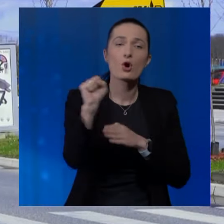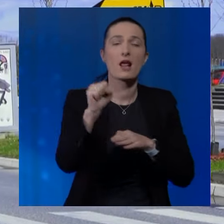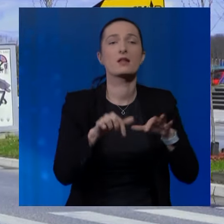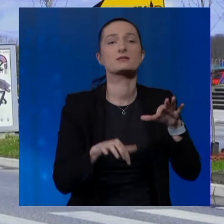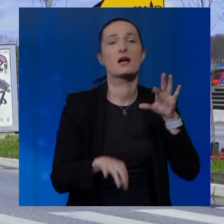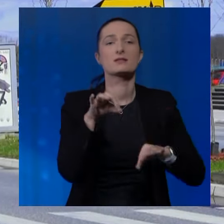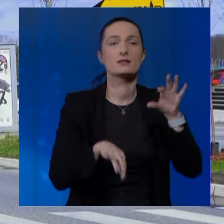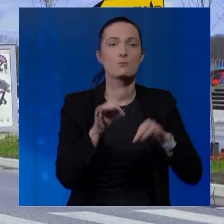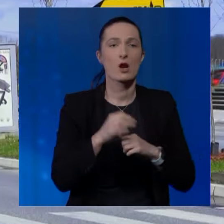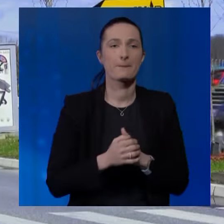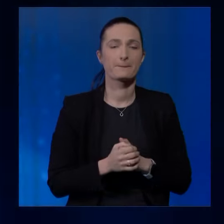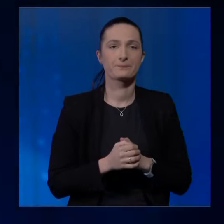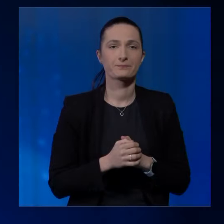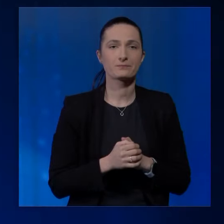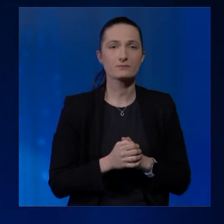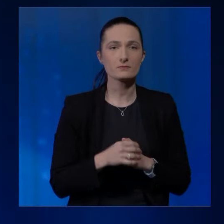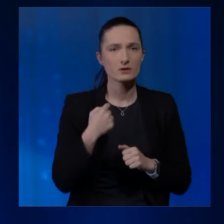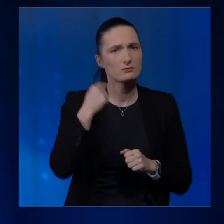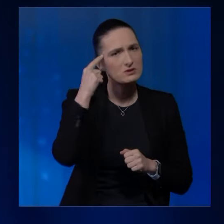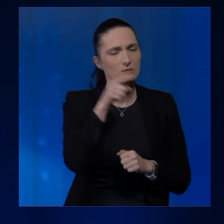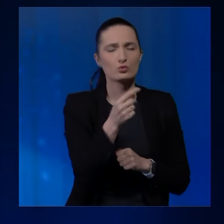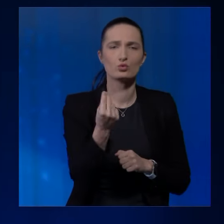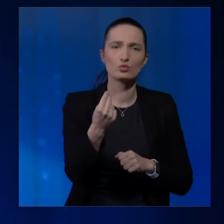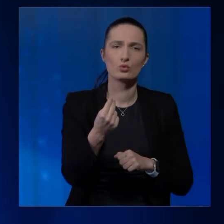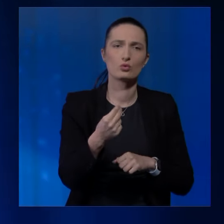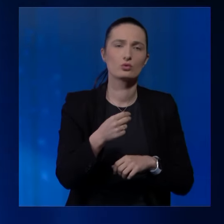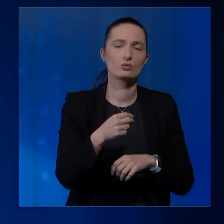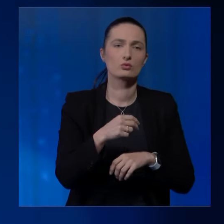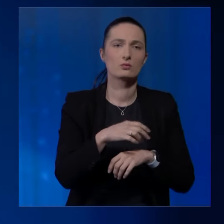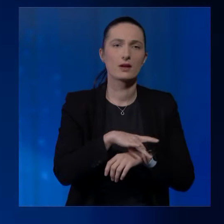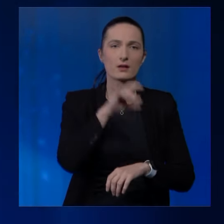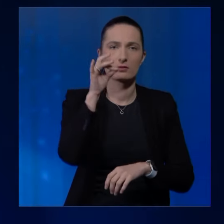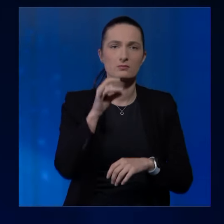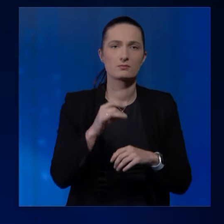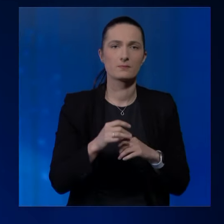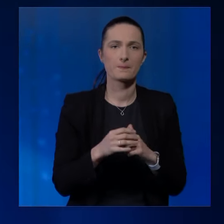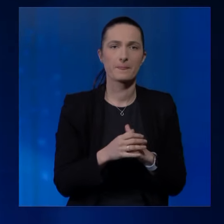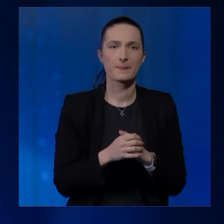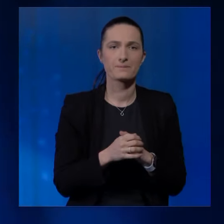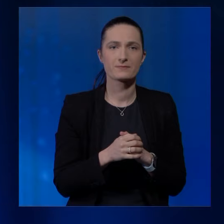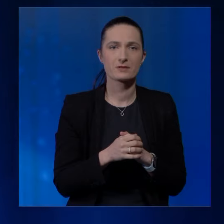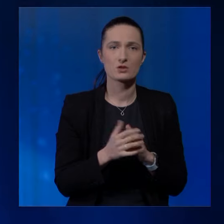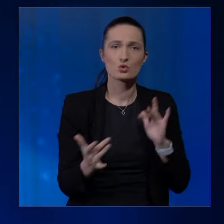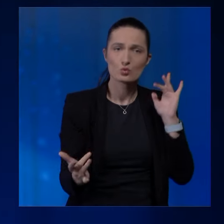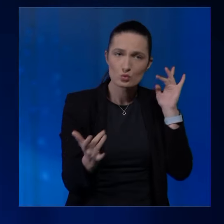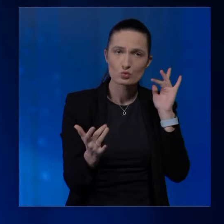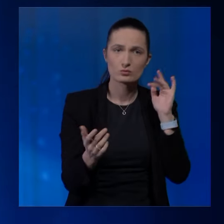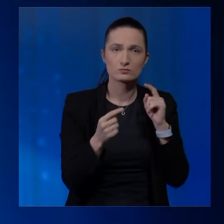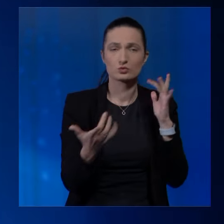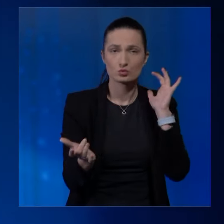vodilo demokratizaciji izbora. Mislim da je to jedna dobra ideja, da se